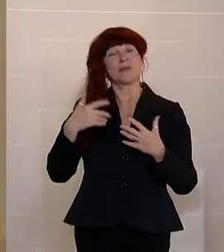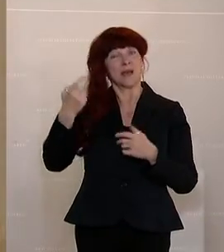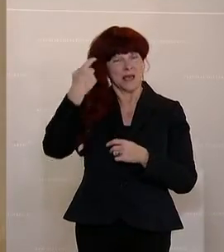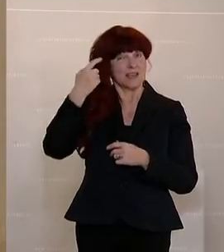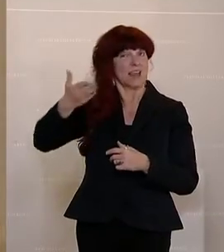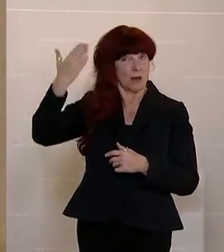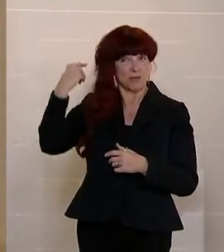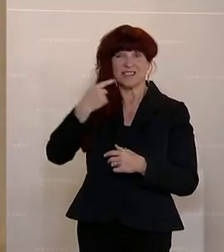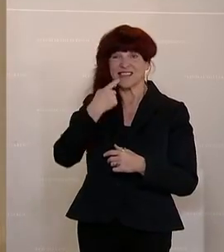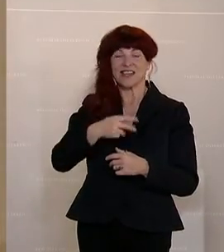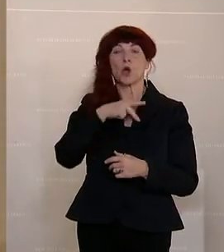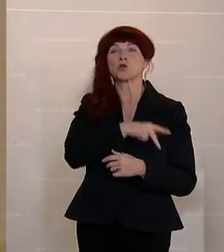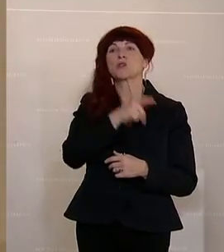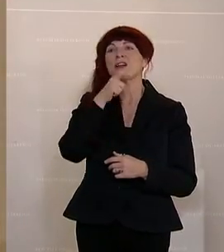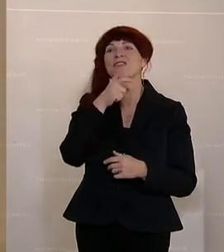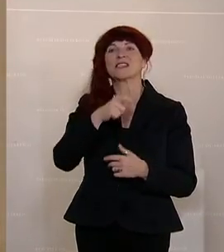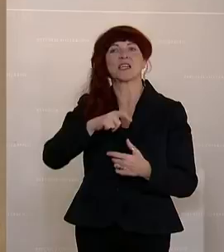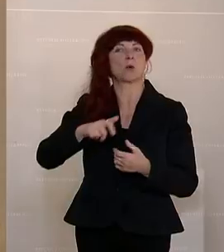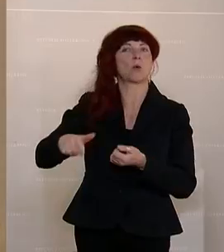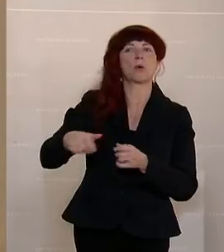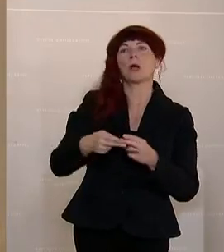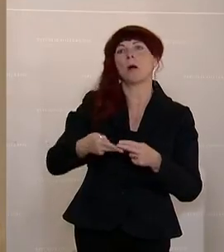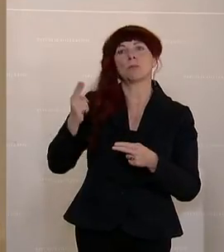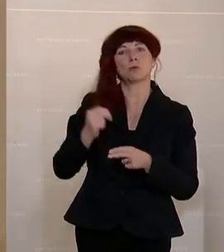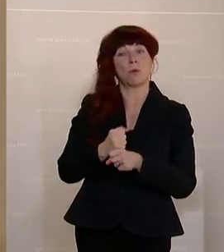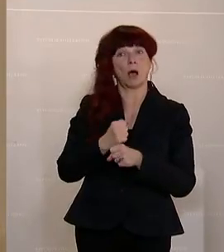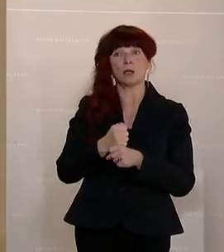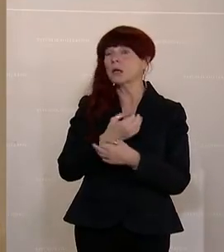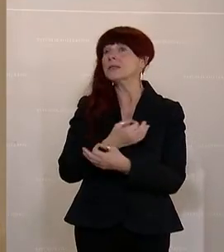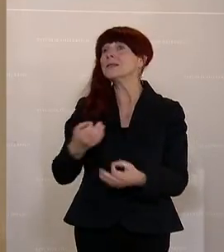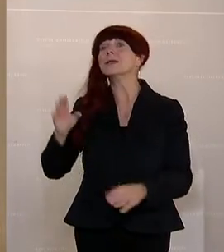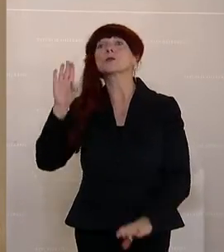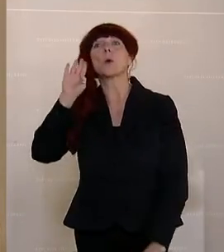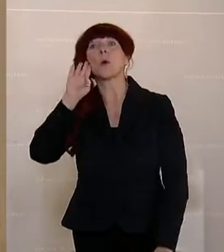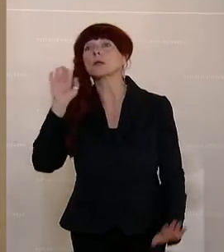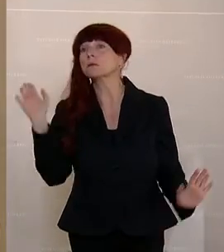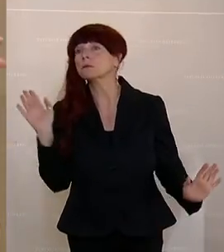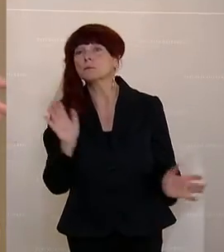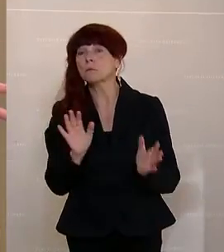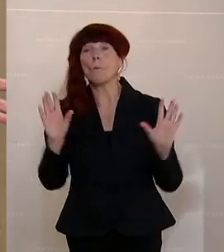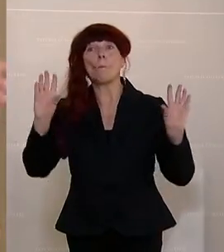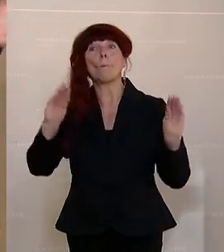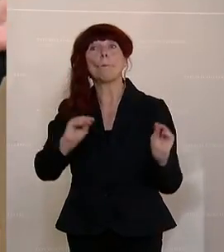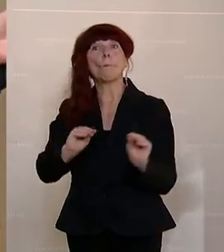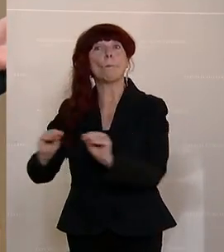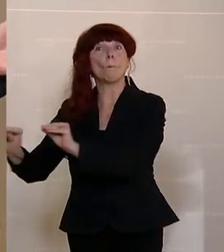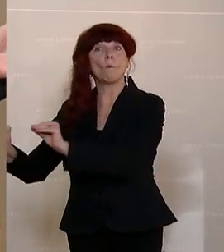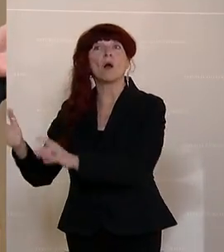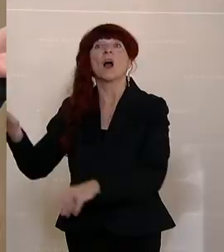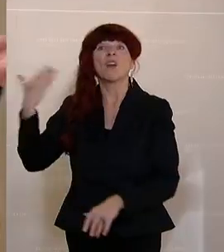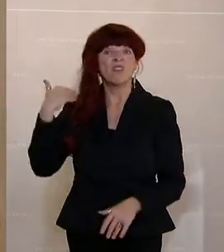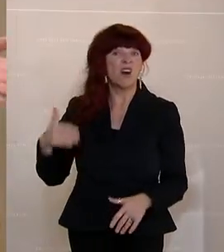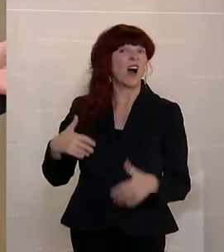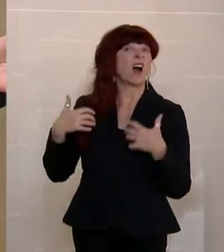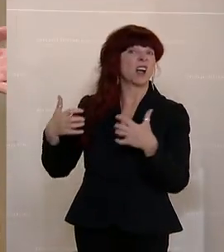Sozialversicherung. Von der hört man gar nichts mehr. Und die war leider ein Märchen, das haben wir von Anfang an